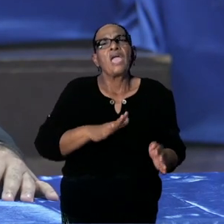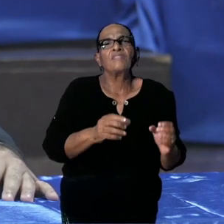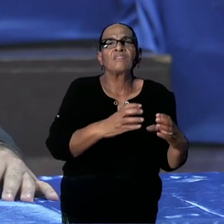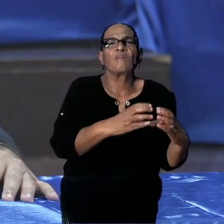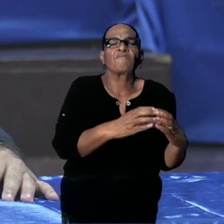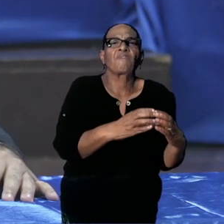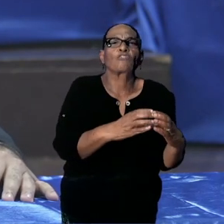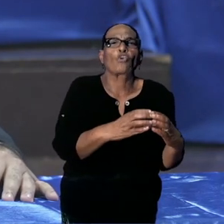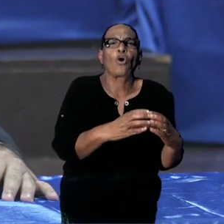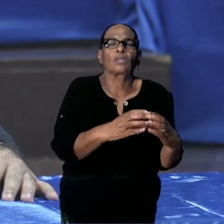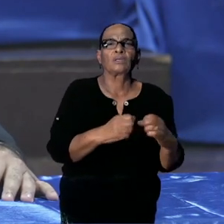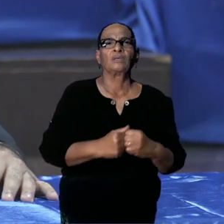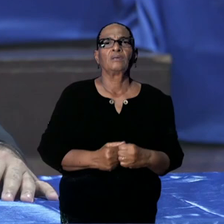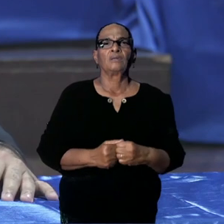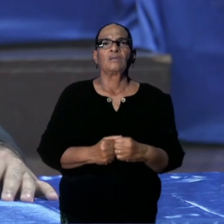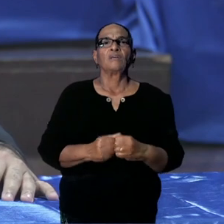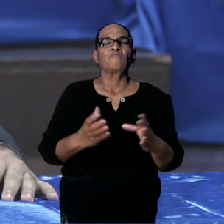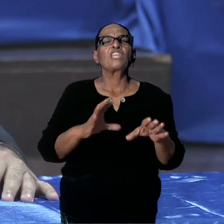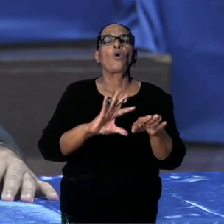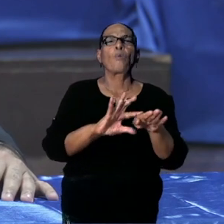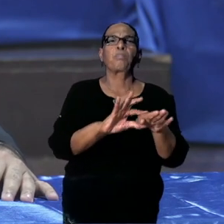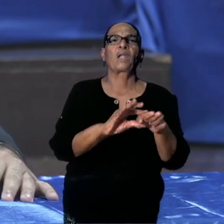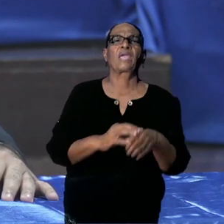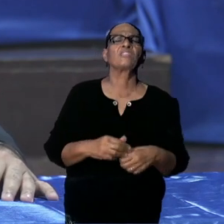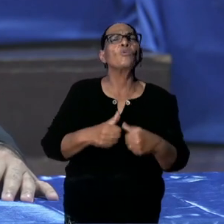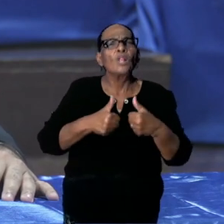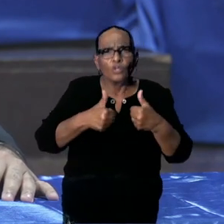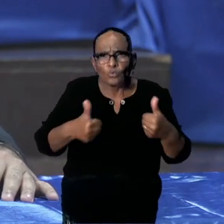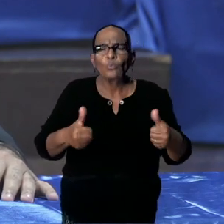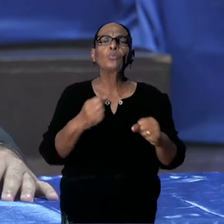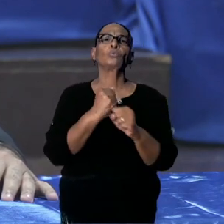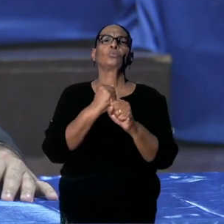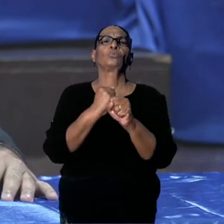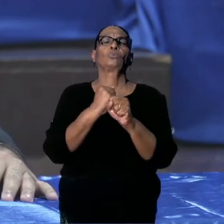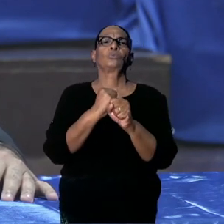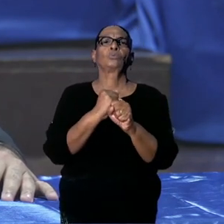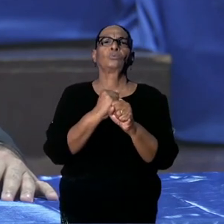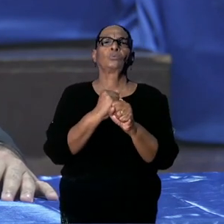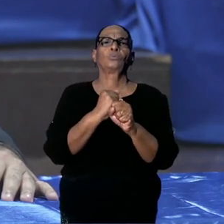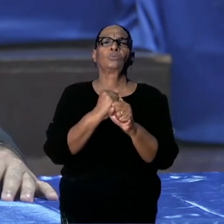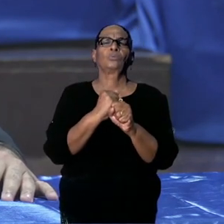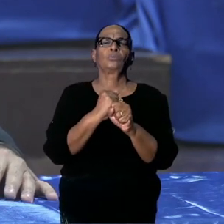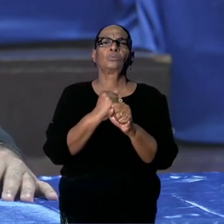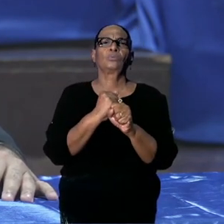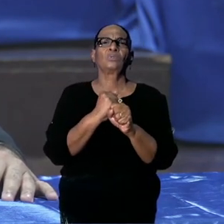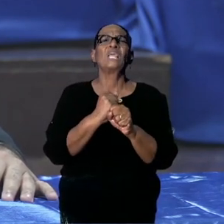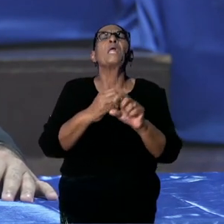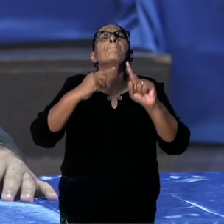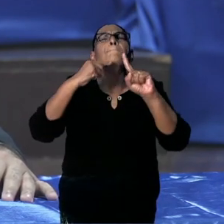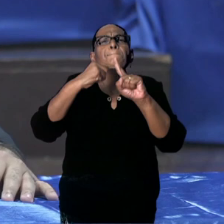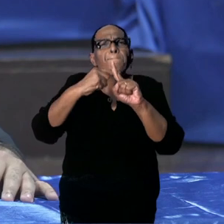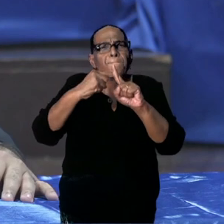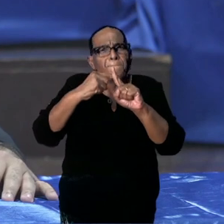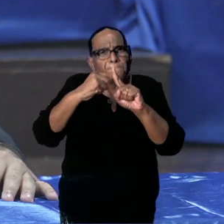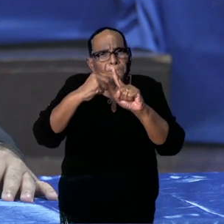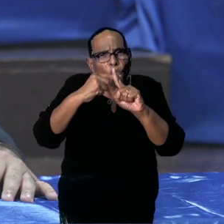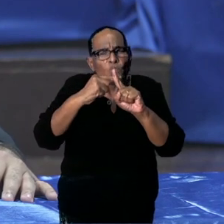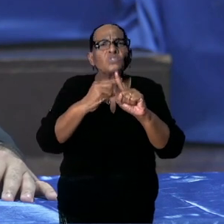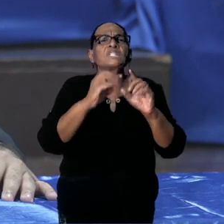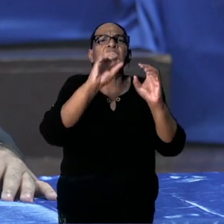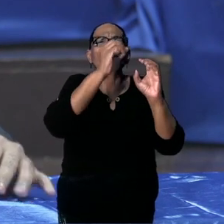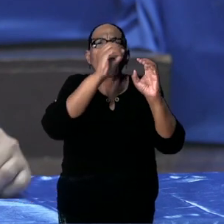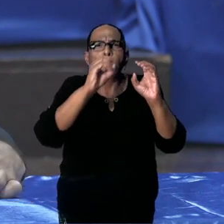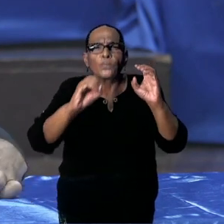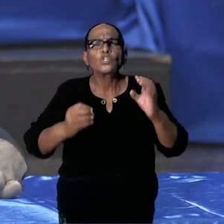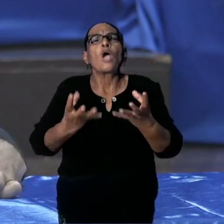het vaststellen van je beleid. Wat wel belangrijk is in het positiviteitspercentage, de